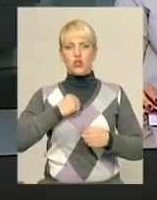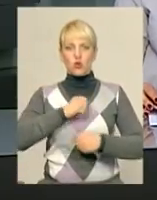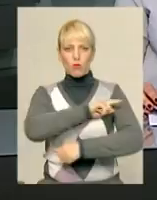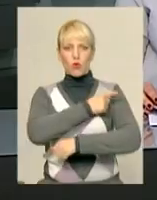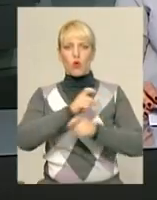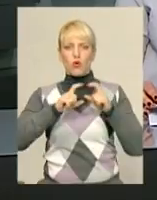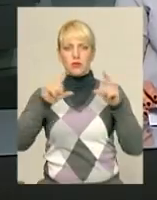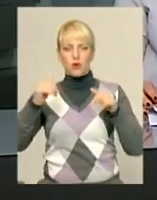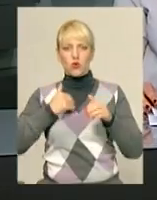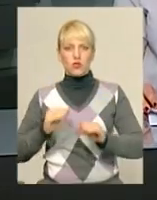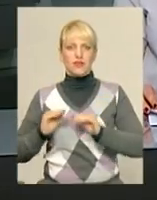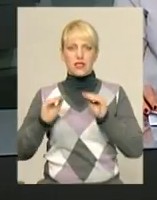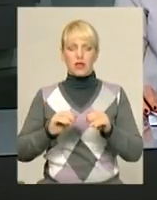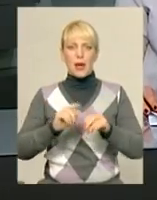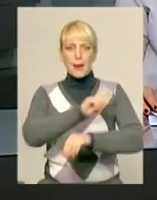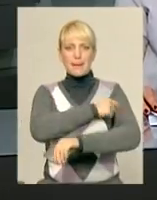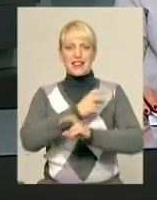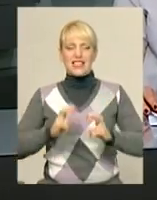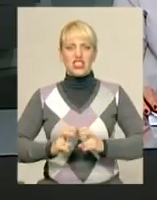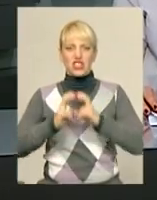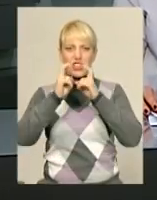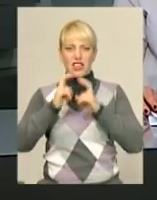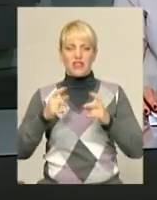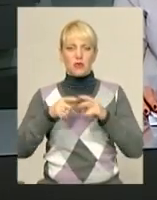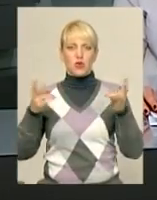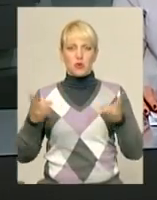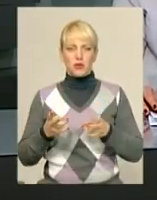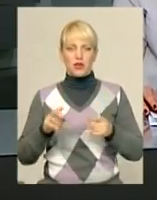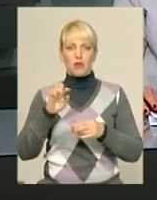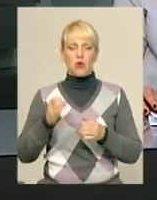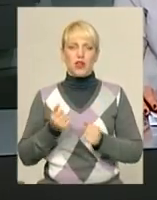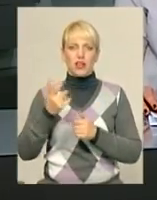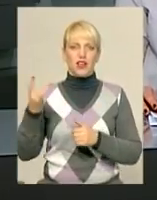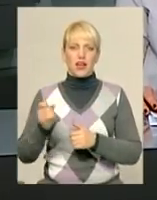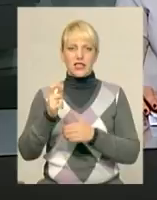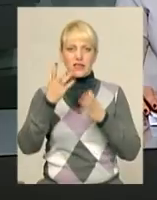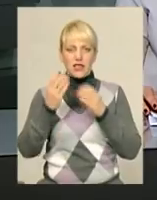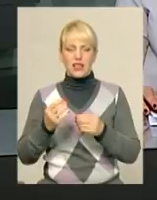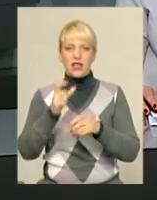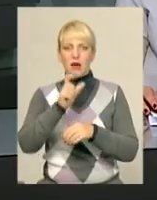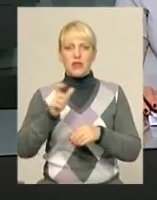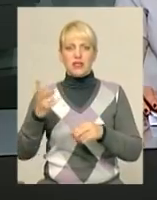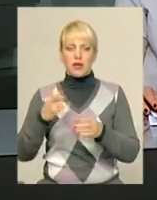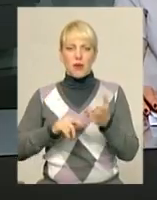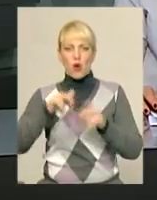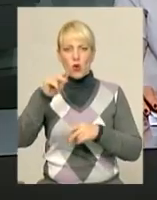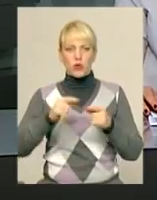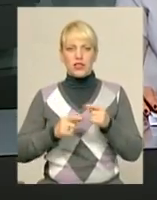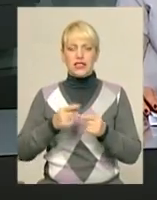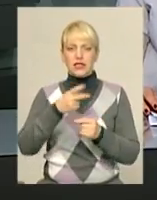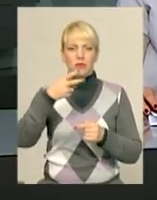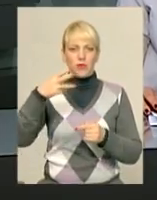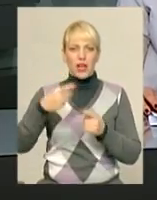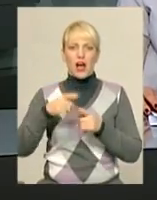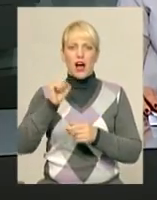госпіталі хочуть встановити медичний ліфт. Лікарні він вкрай необхідний, бо по кілька разів на день пацієнтам доводиться ходити з поверха на поверх,